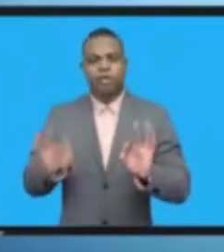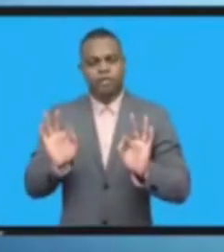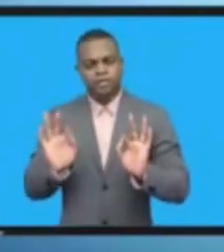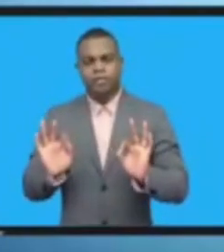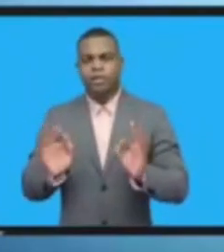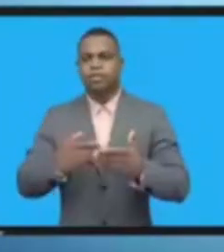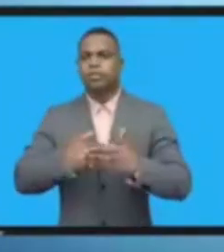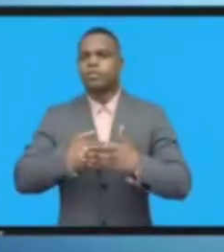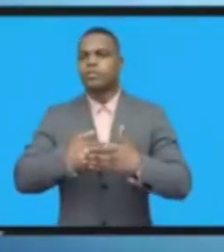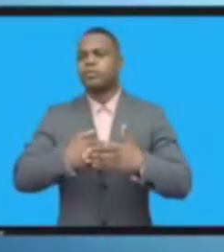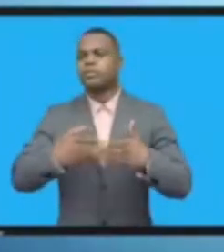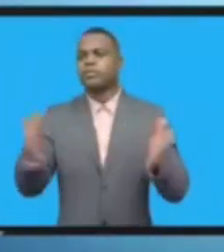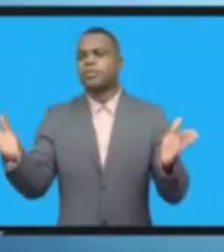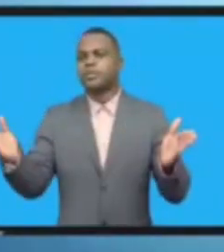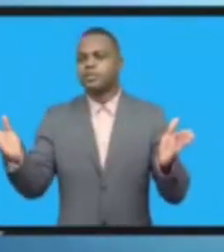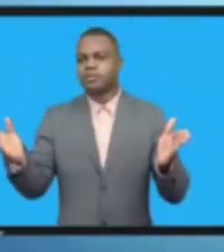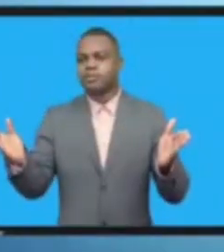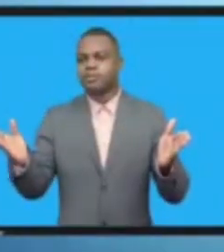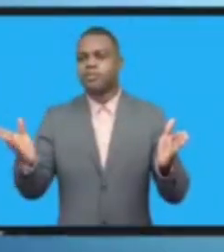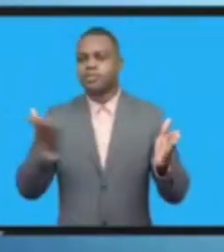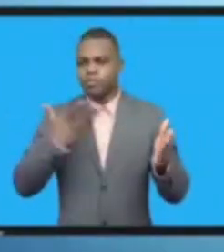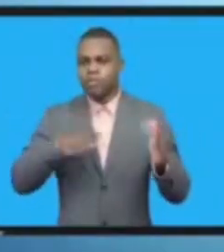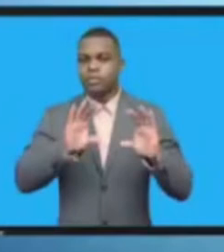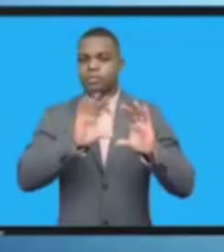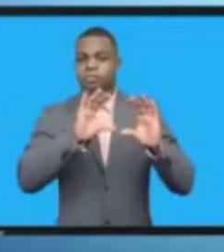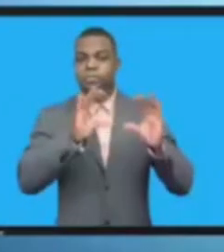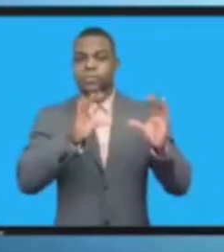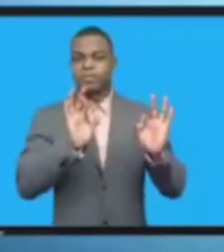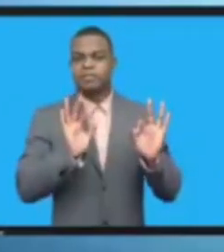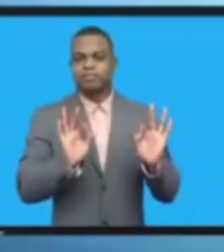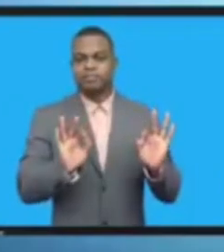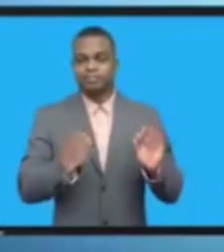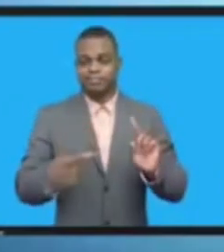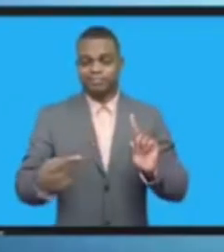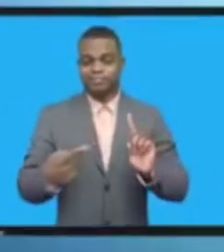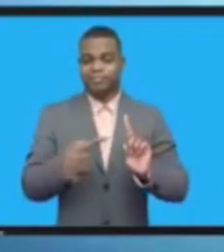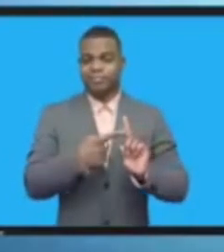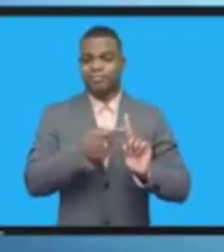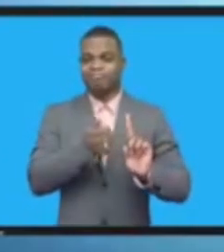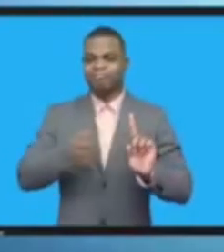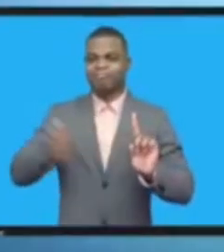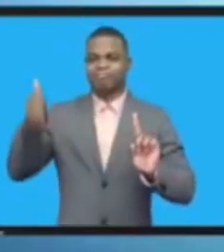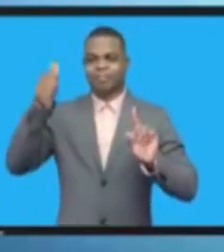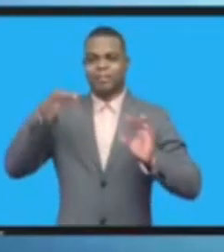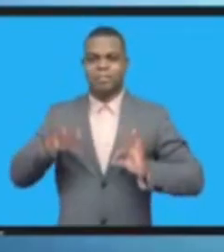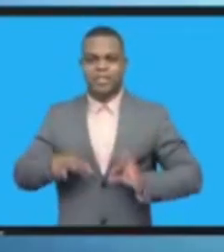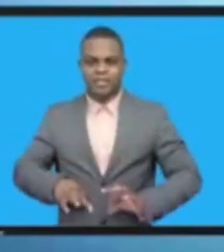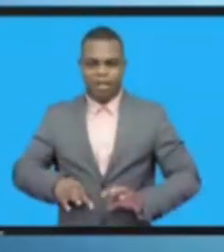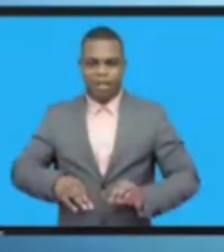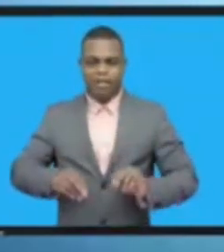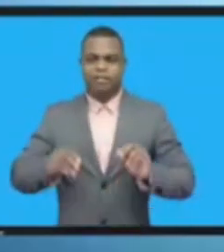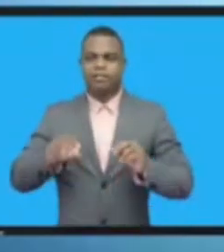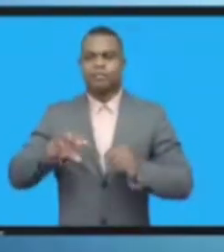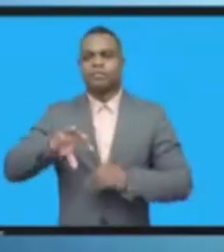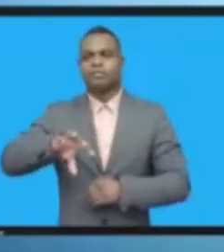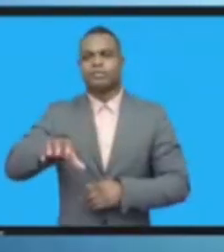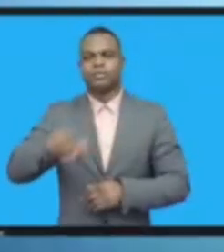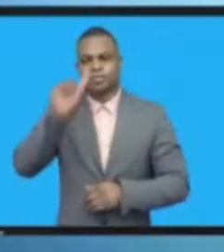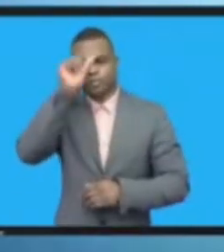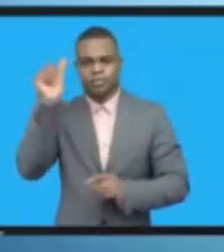لجمهورية اثيوبيا والآن سنمضي قدما ونباشر